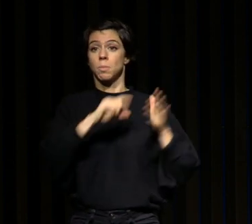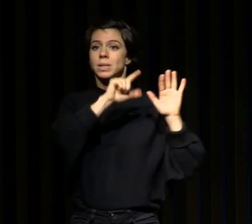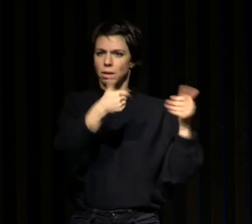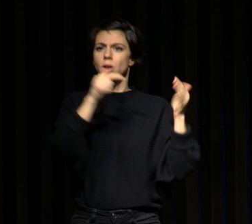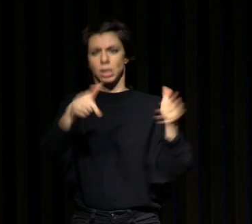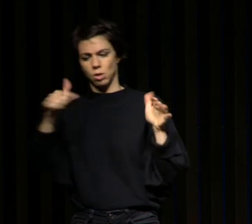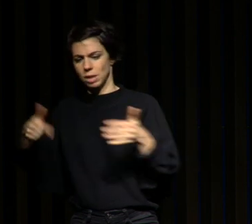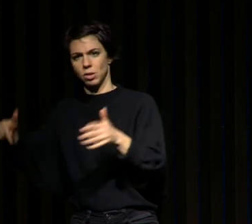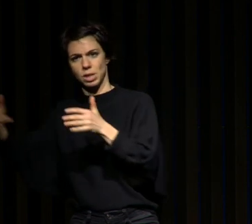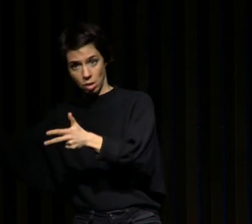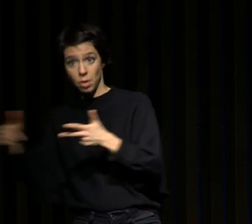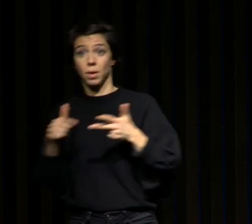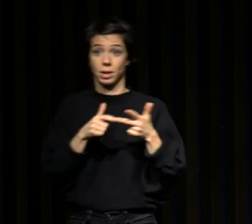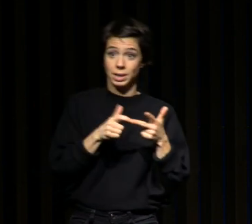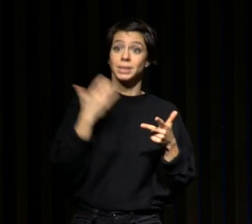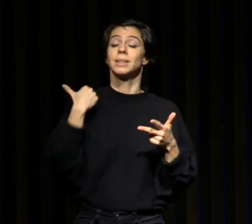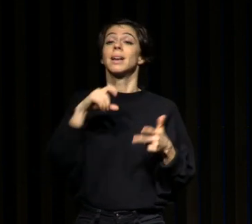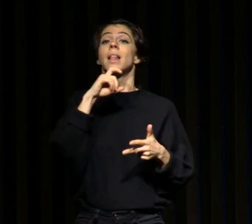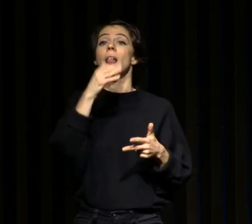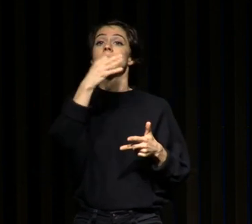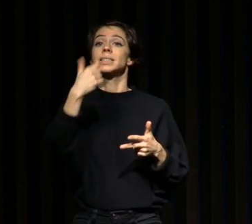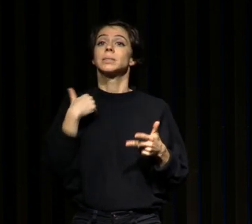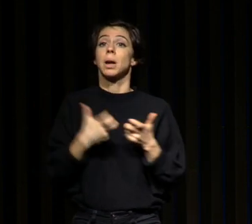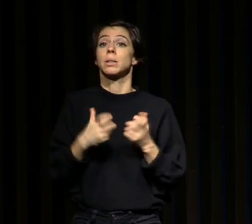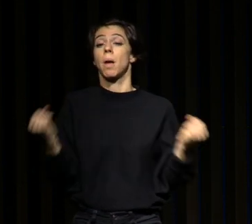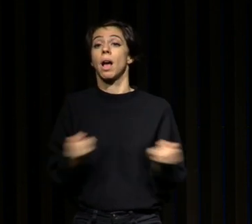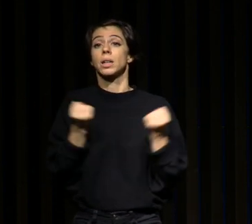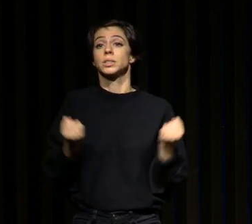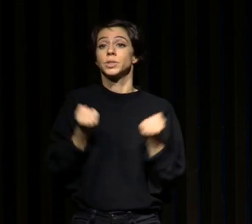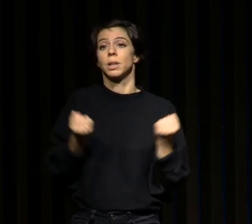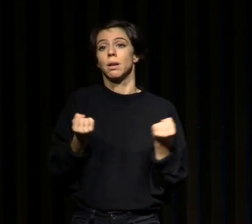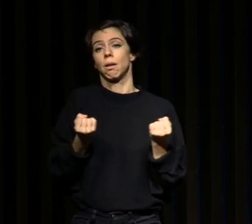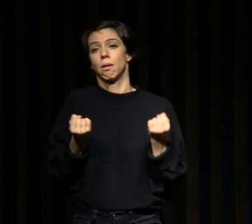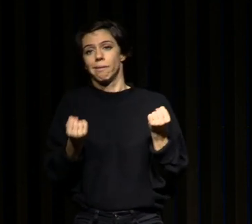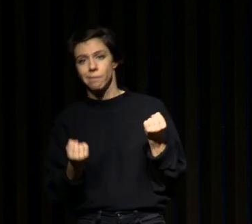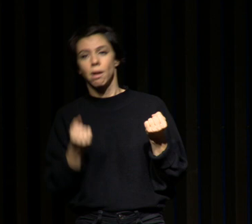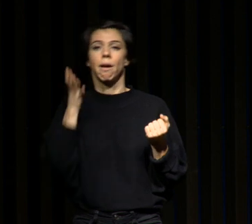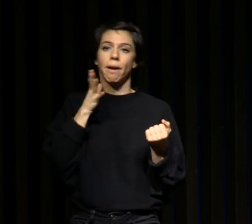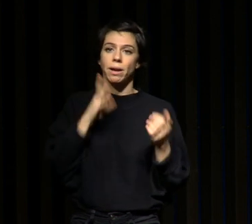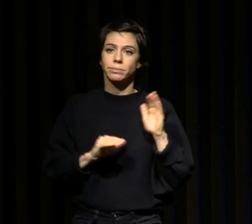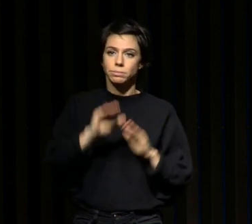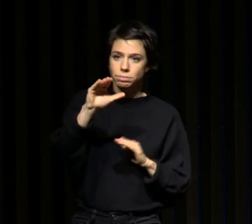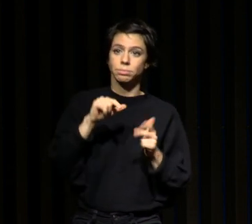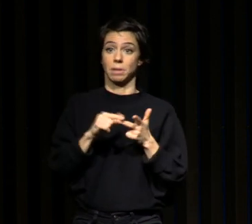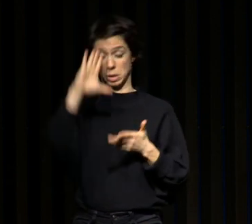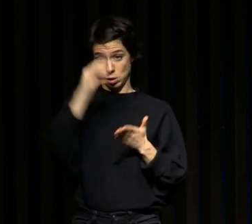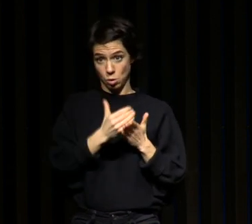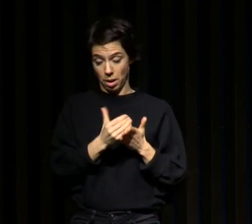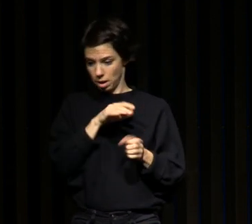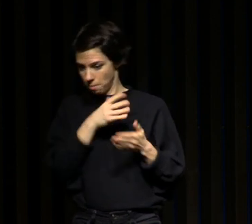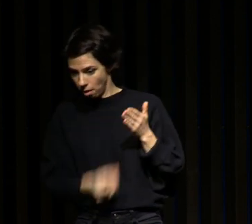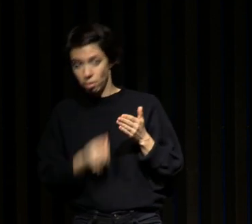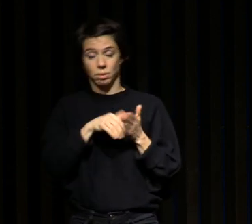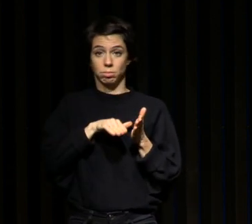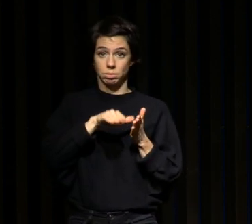endogène périviscérale mais qui est aussi favorisée par l'inactivité et par le stress et par le manque de sommeil et bien vous allez